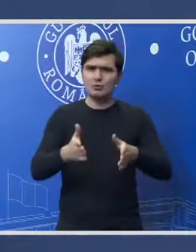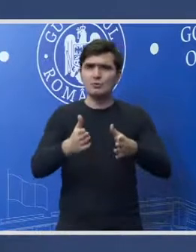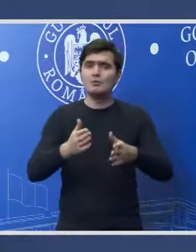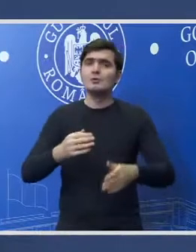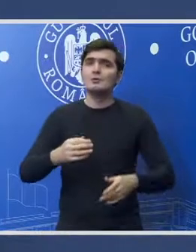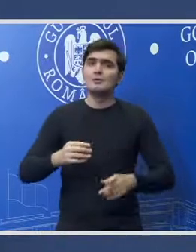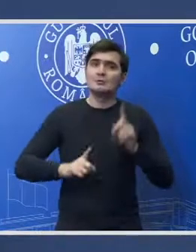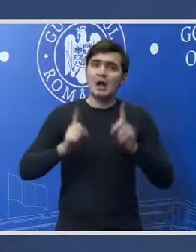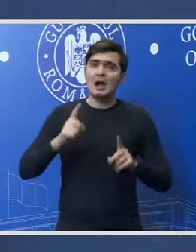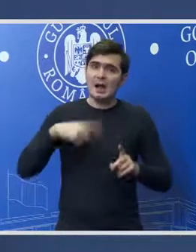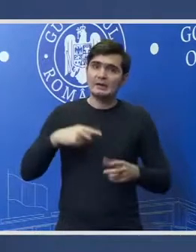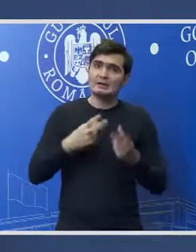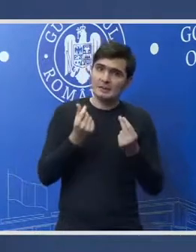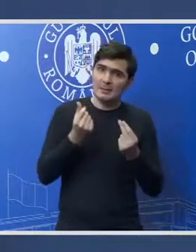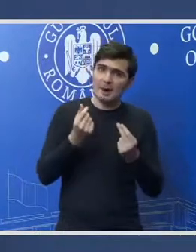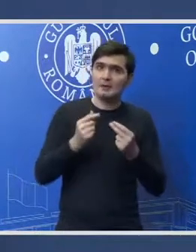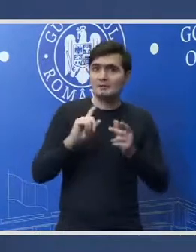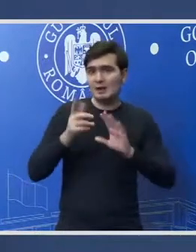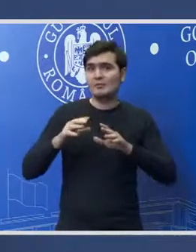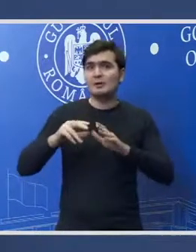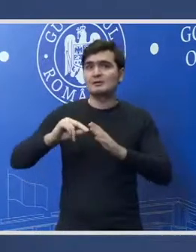ar putea să fie adoptate în Parlament.